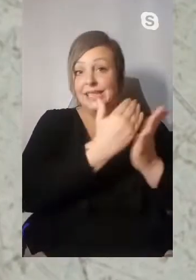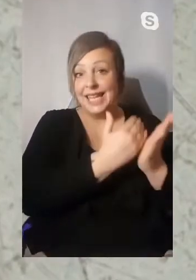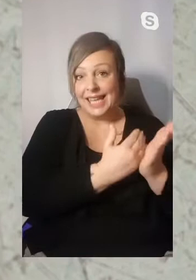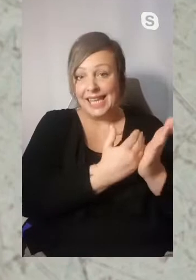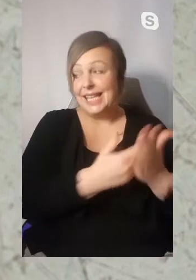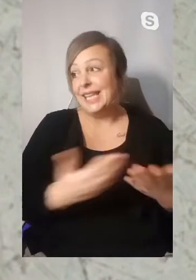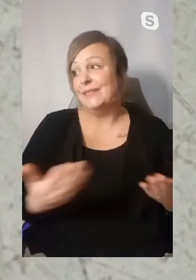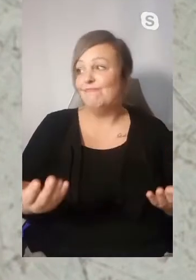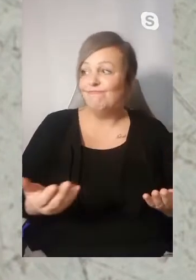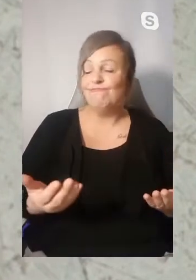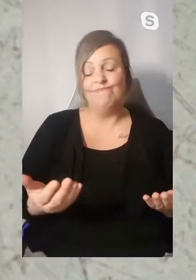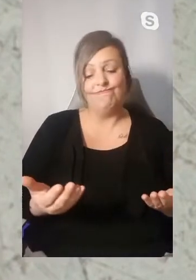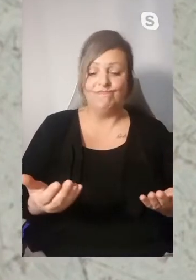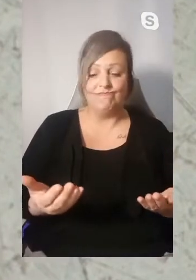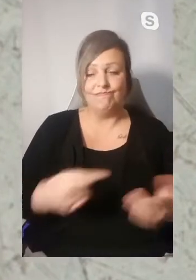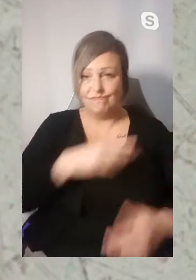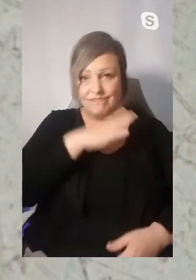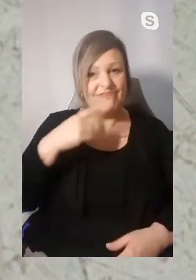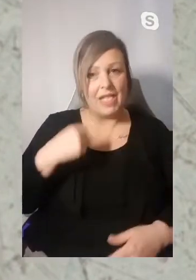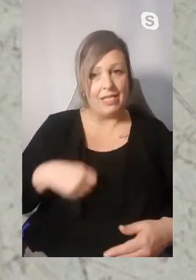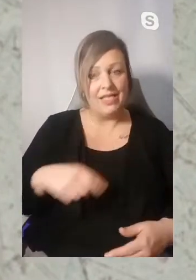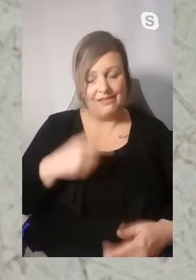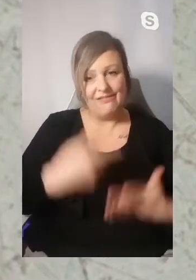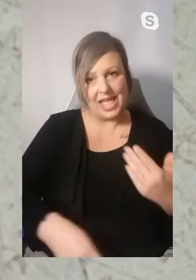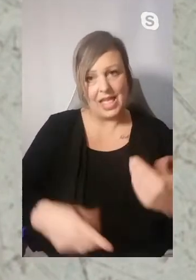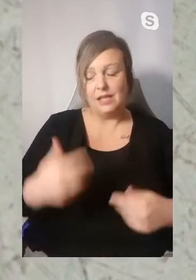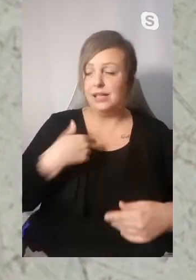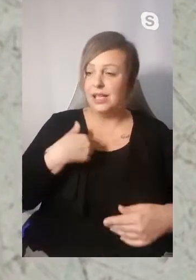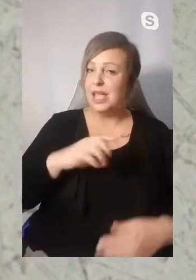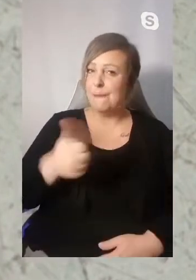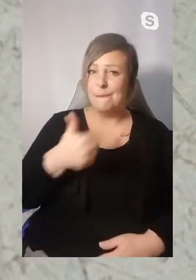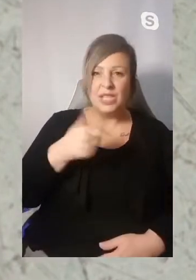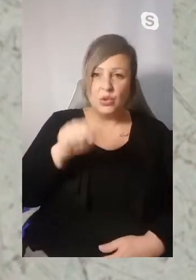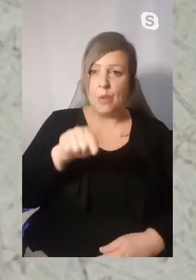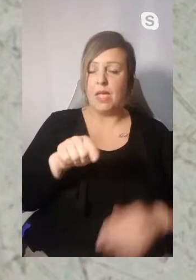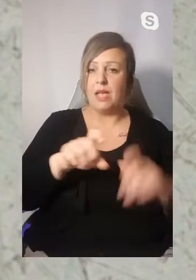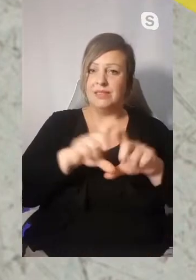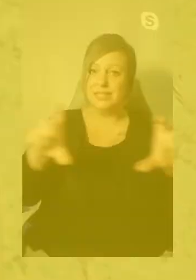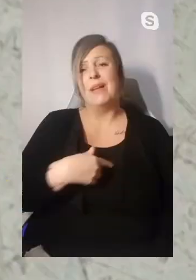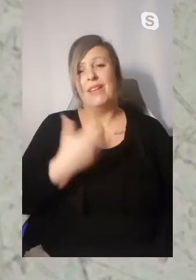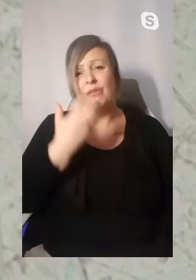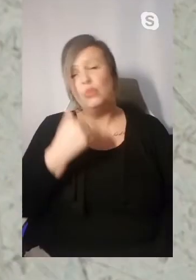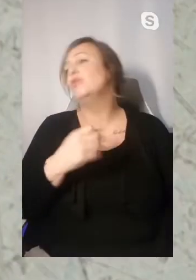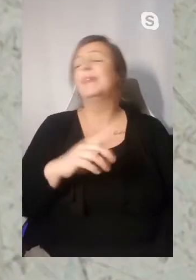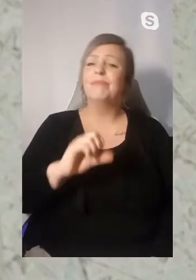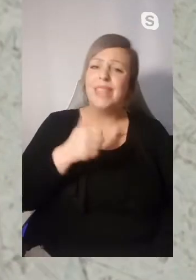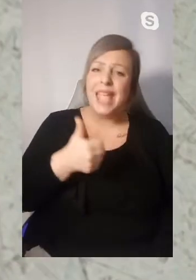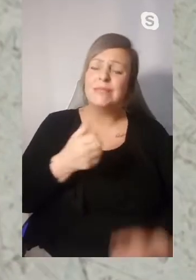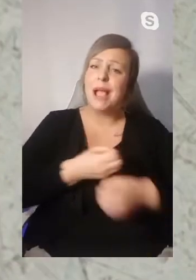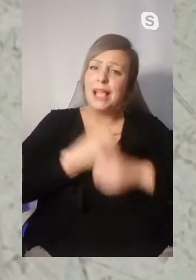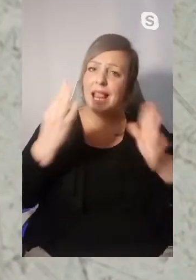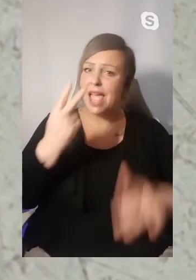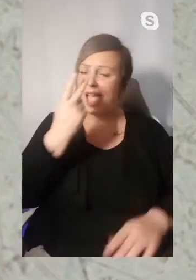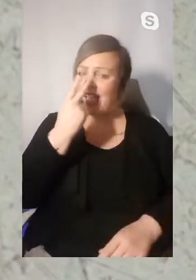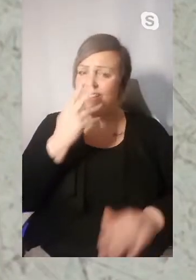fehlen sehr, sehr oft und ich fand das gerade mit Blick auf die Schulen nicht gut. Ich hätte mir gewünscht, dass wir erst